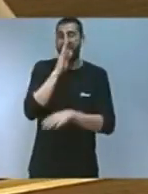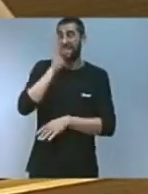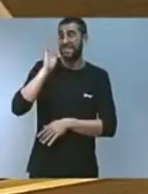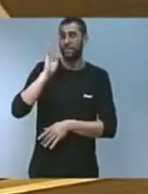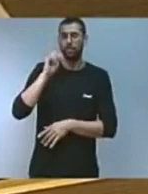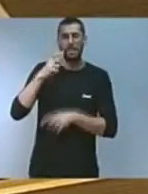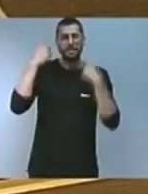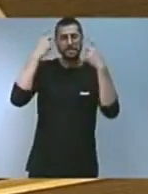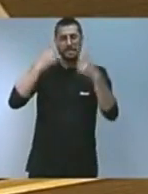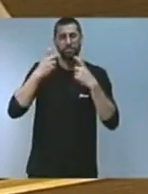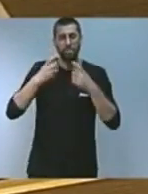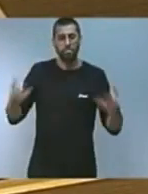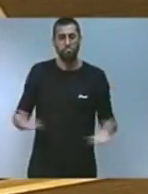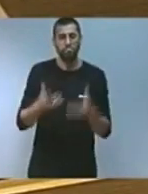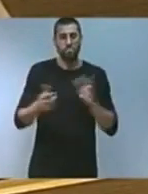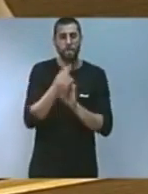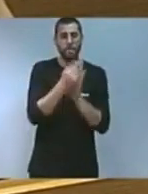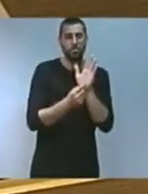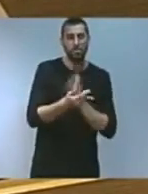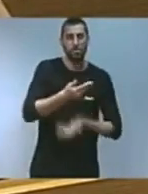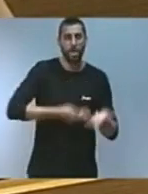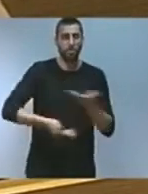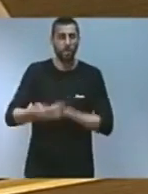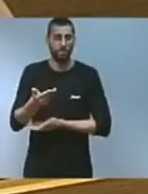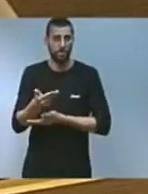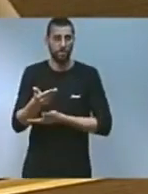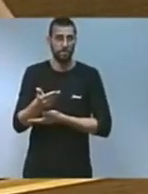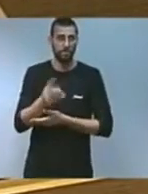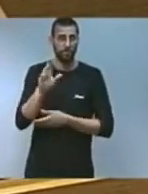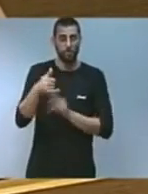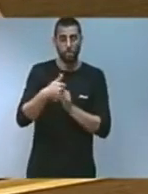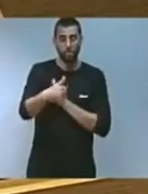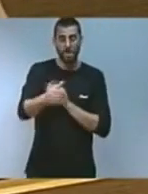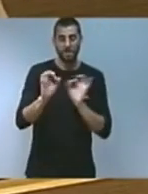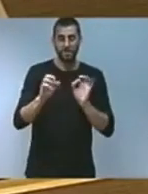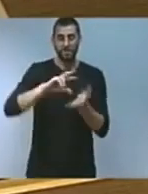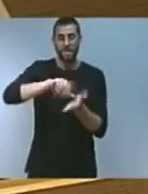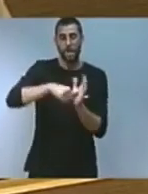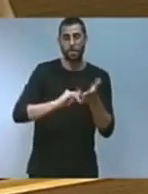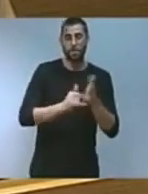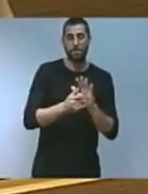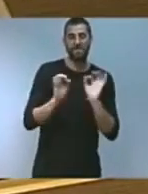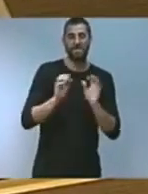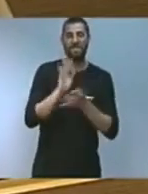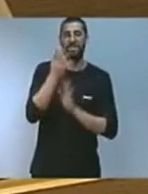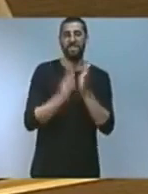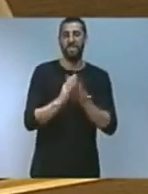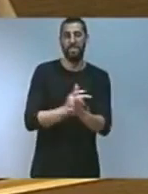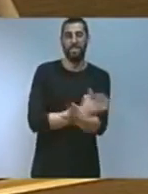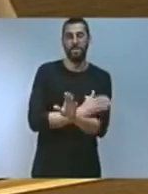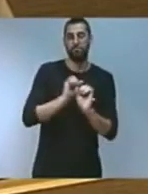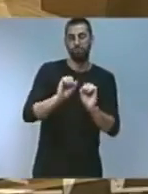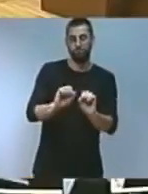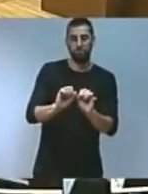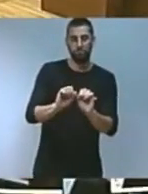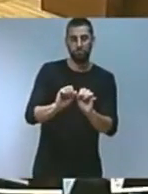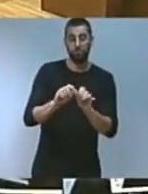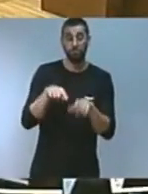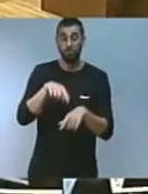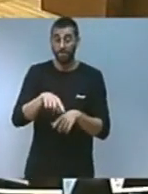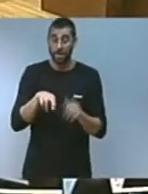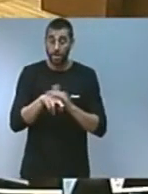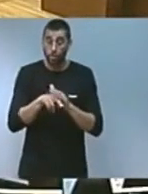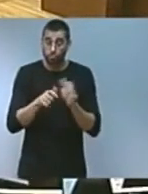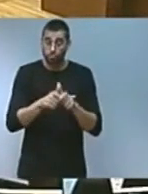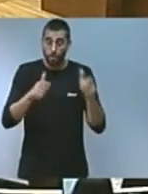promocionar mesures col·laboratives vam fer una línia per als plans locals de prevenció d'incendis reforçarem aquests recursos perquè hem